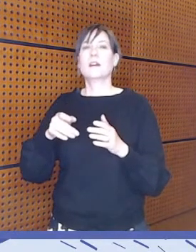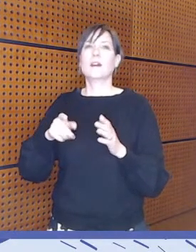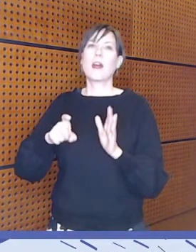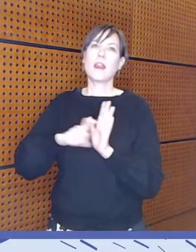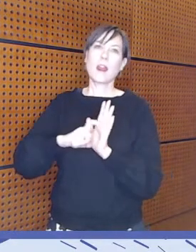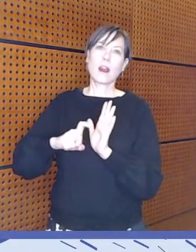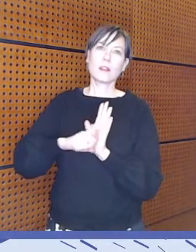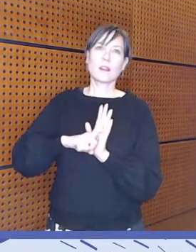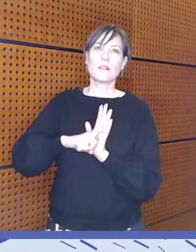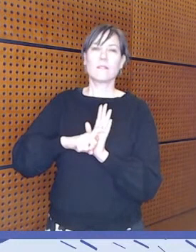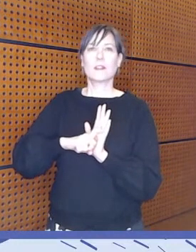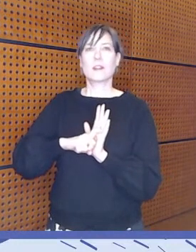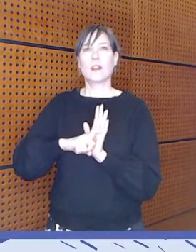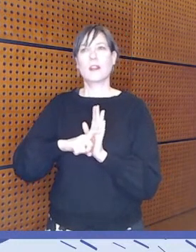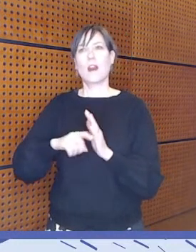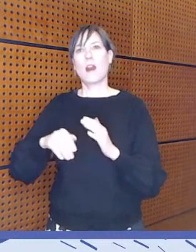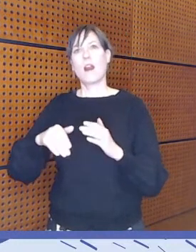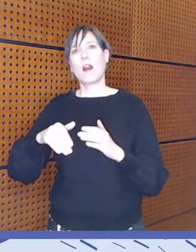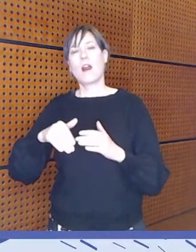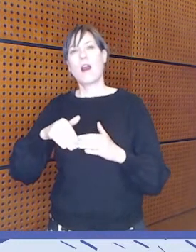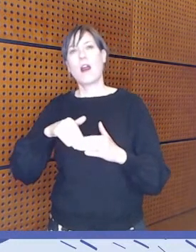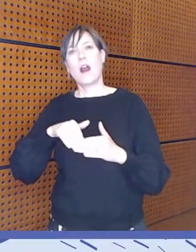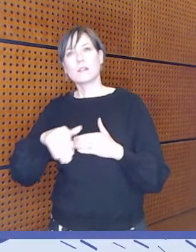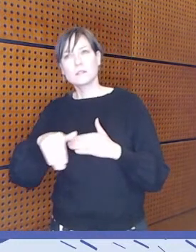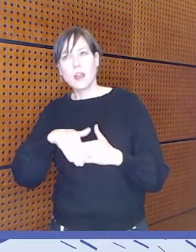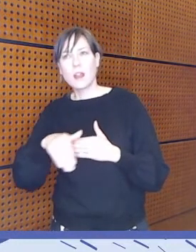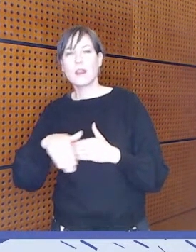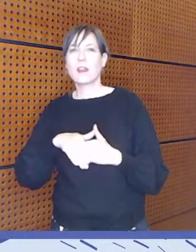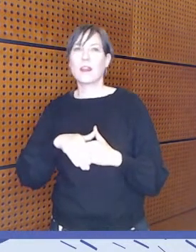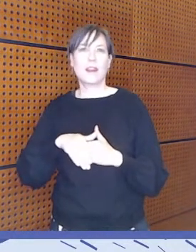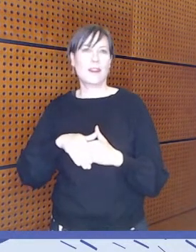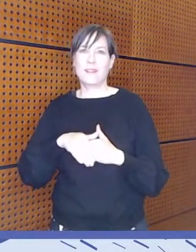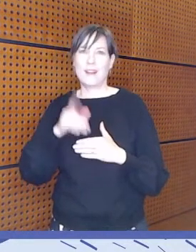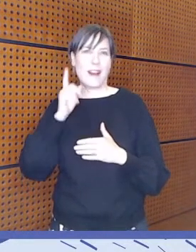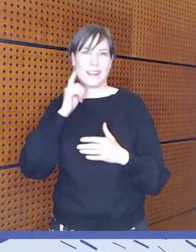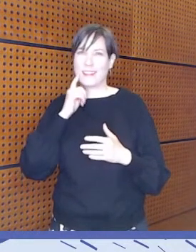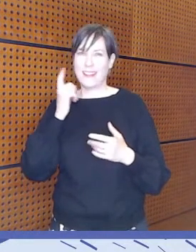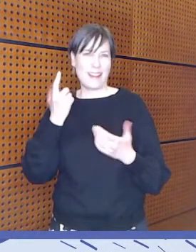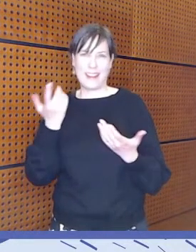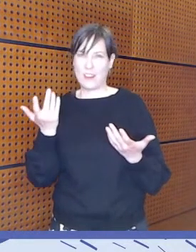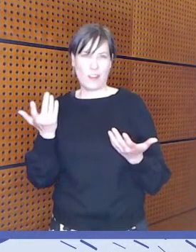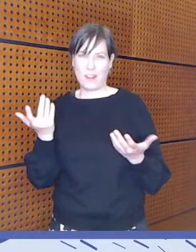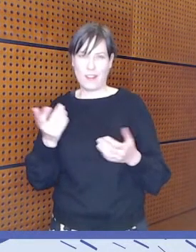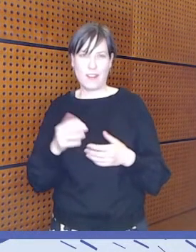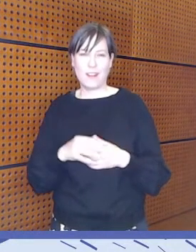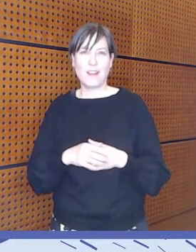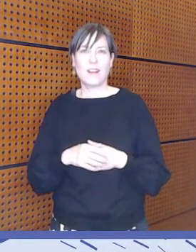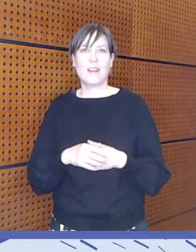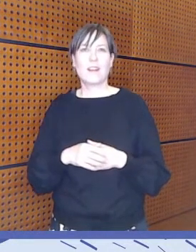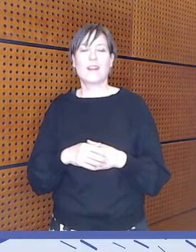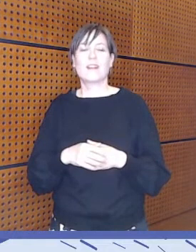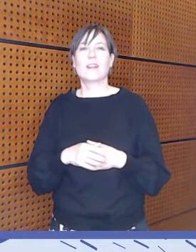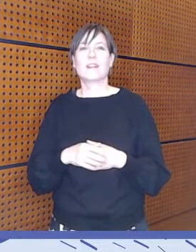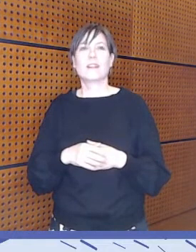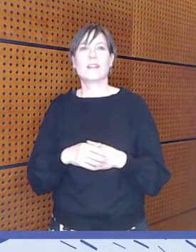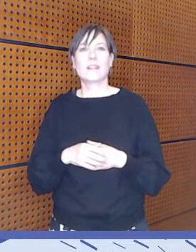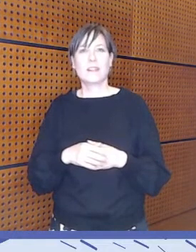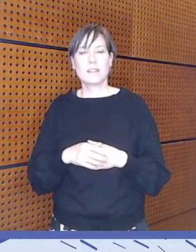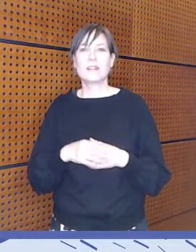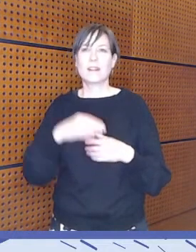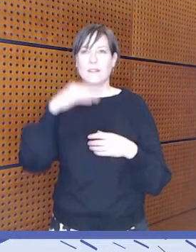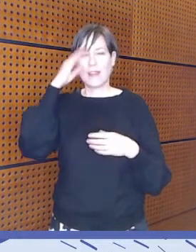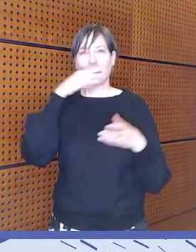asenteellisesta ongelmasta eri